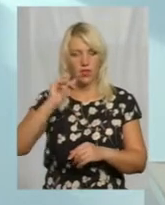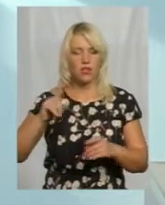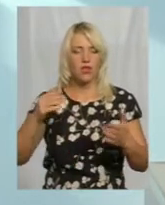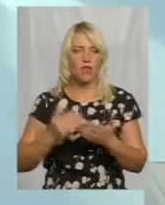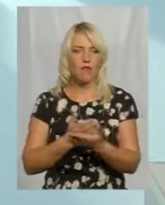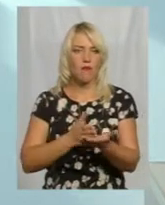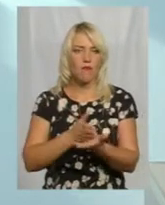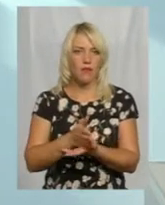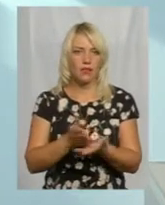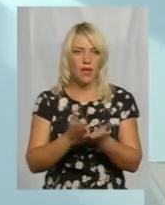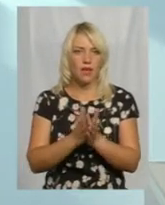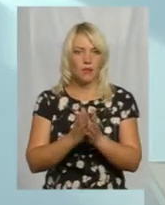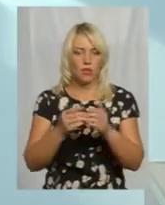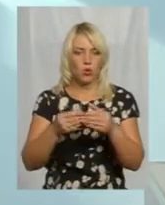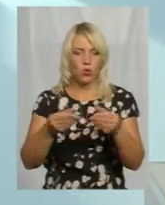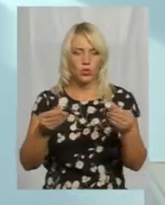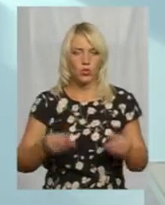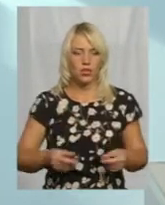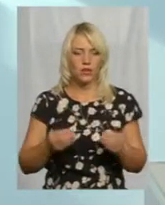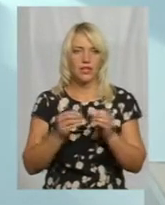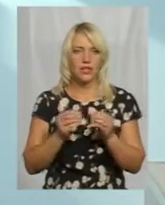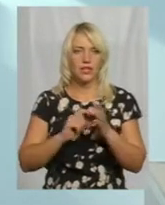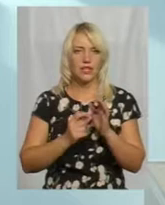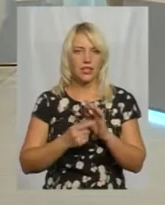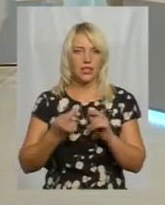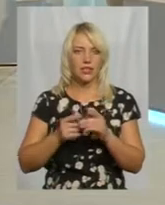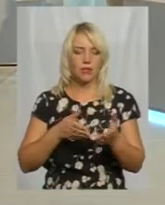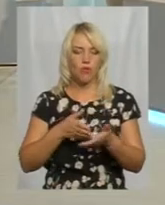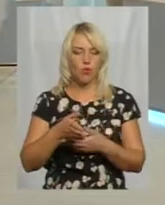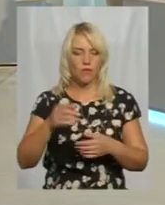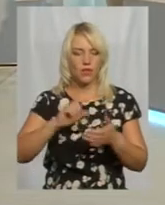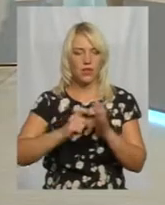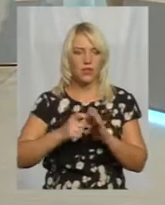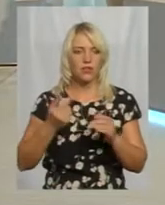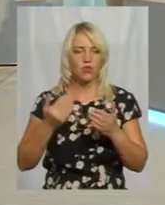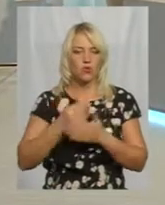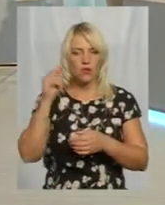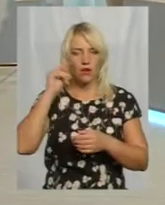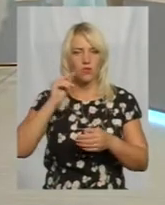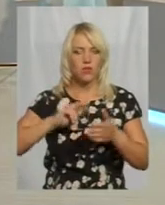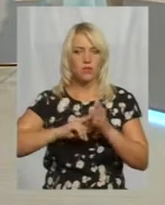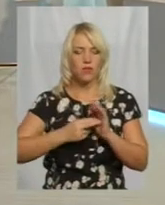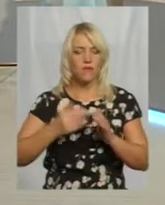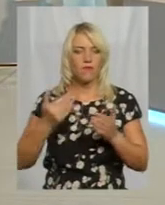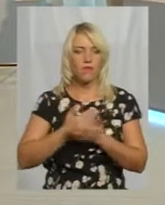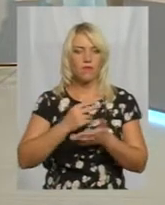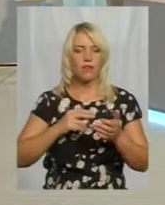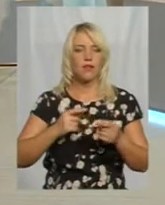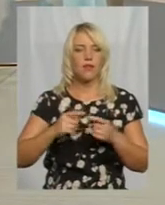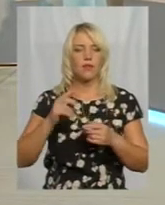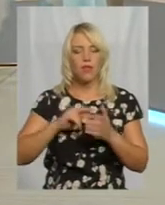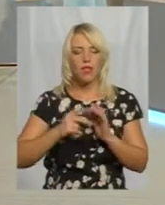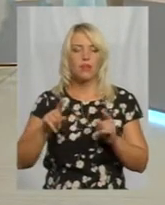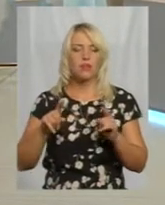підручників. Десятий клас – це профільні класи і нові навчальні плани, нові програми і потрібну,